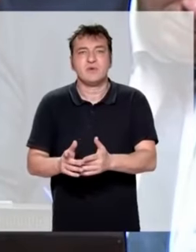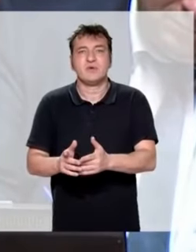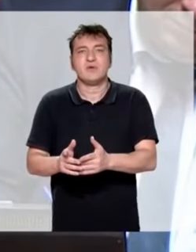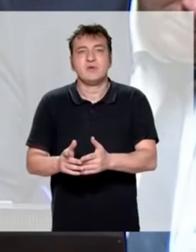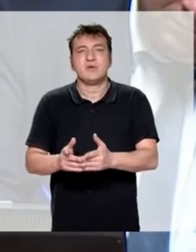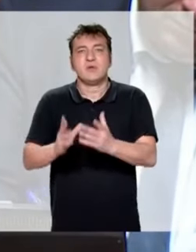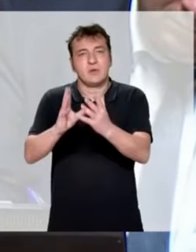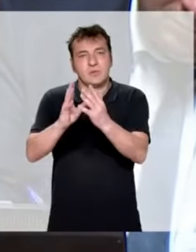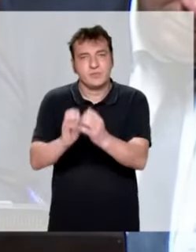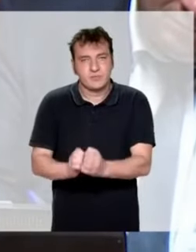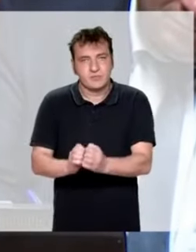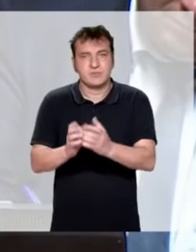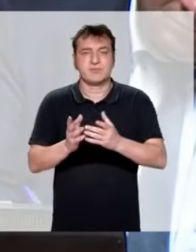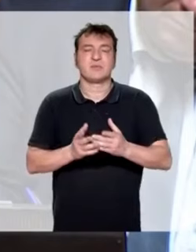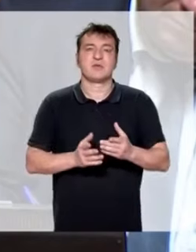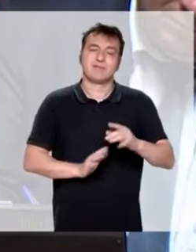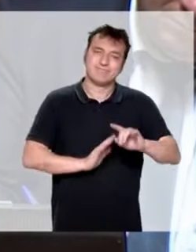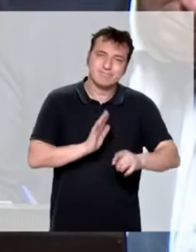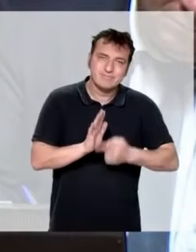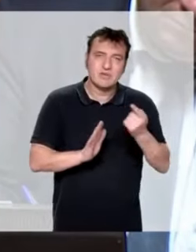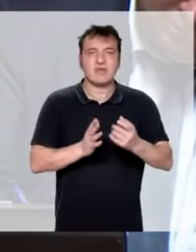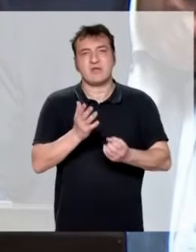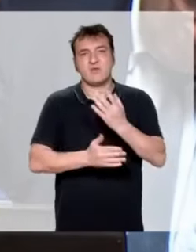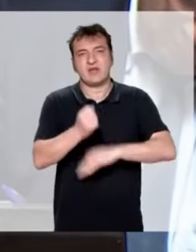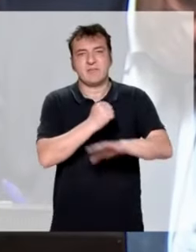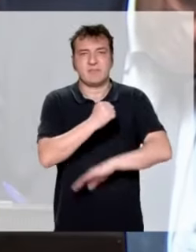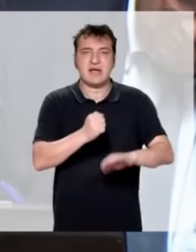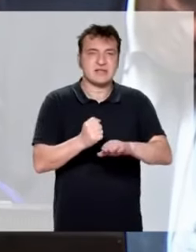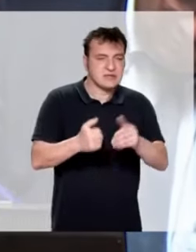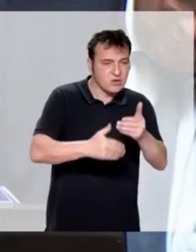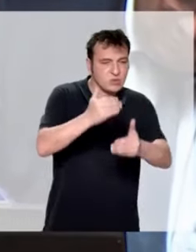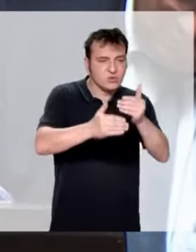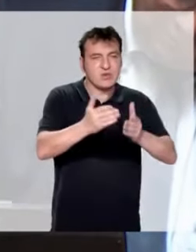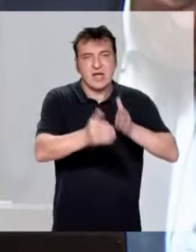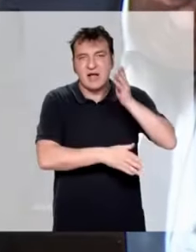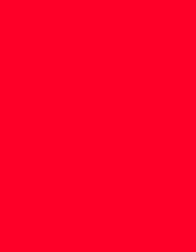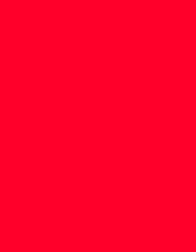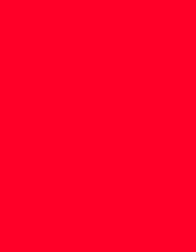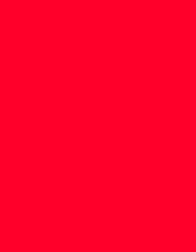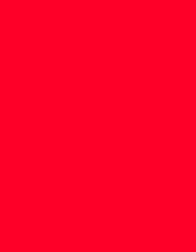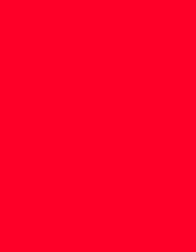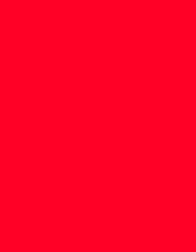sur de nouvelles bases la construction d'un avenir meilleur pour le peuple canaque comme pour la République française.